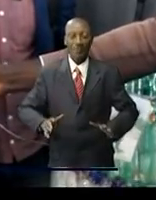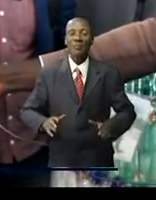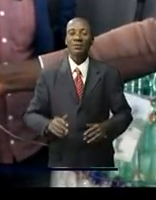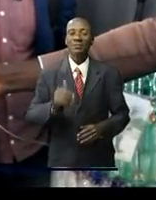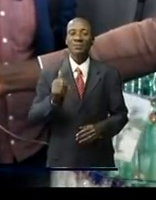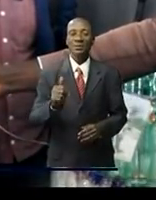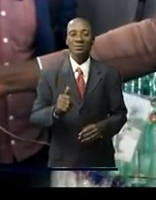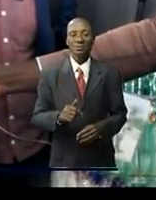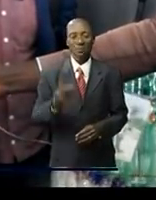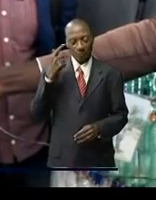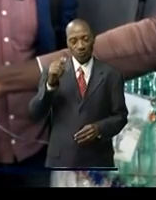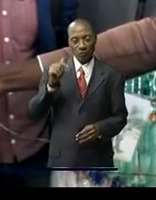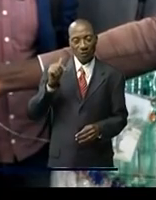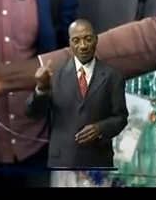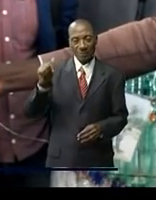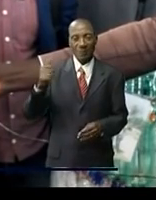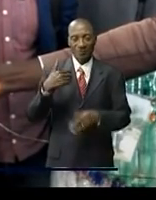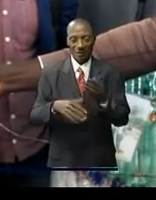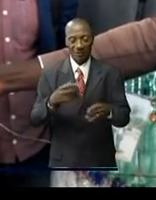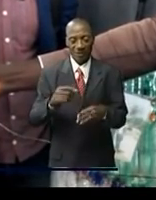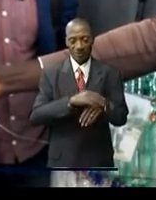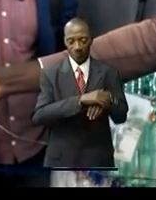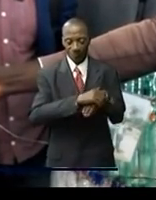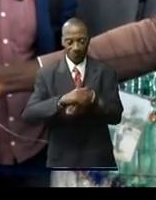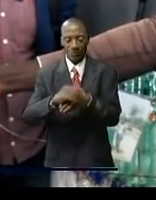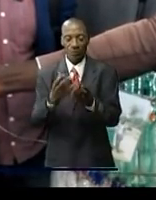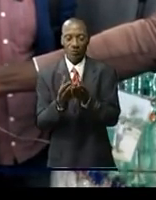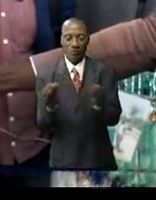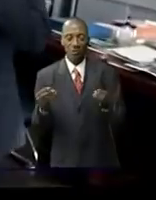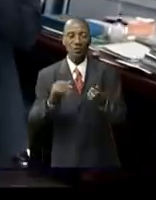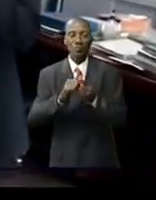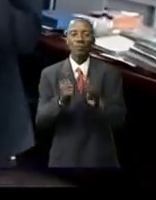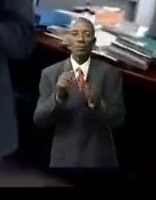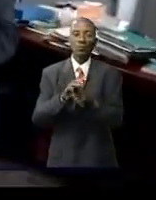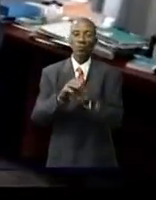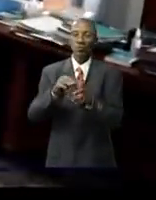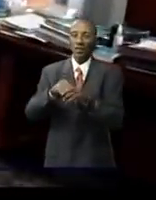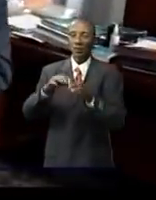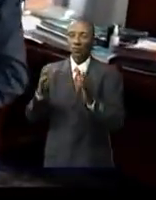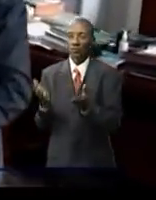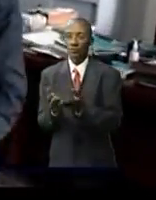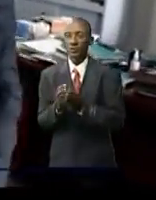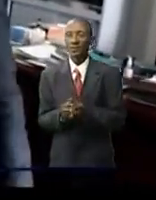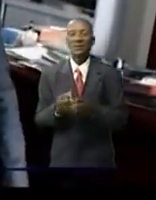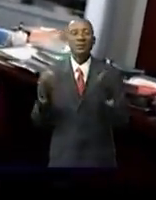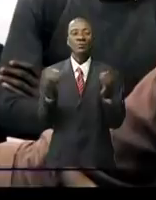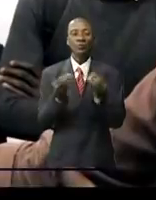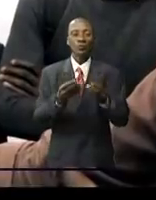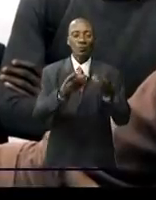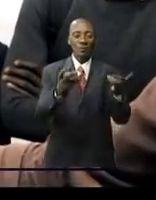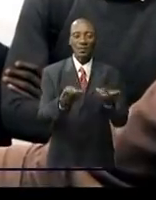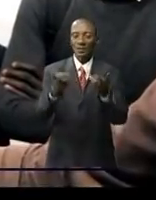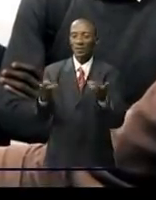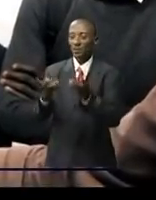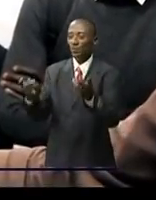conduire réellement à résoudre certains problèmes dans la communauté Pourquoi le choix de ces trois sites et non d'autres ? Nous avons